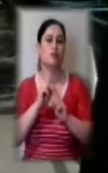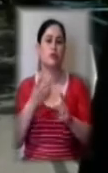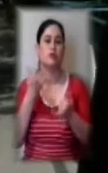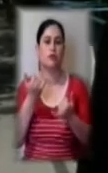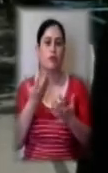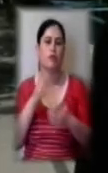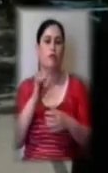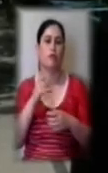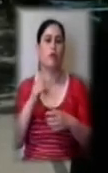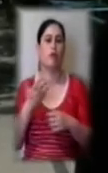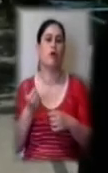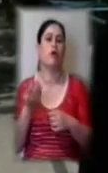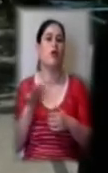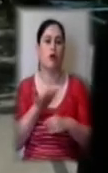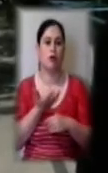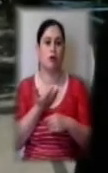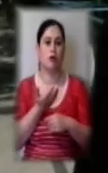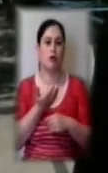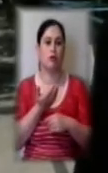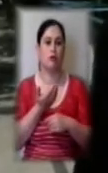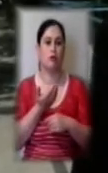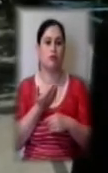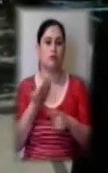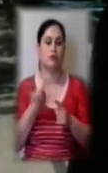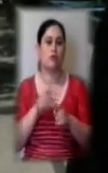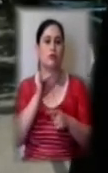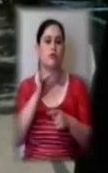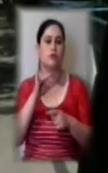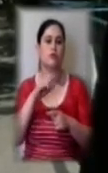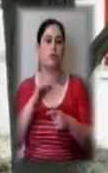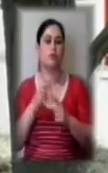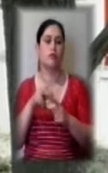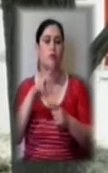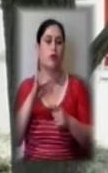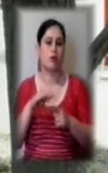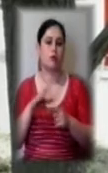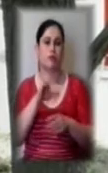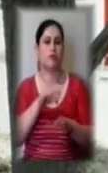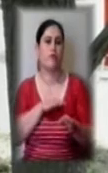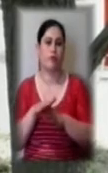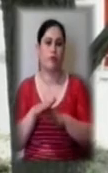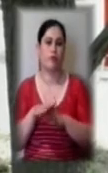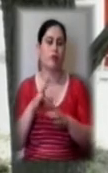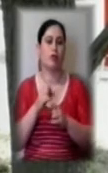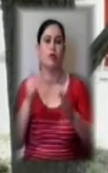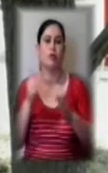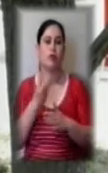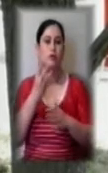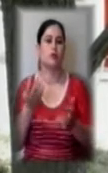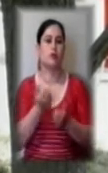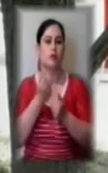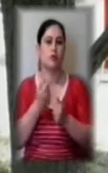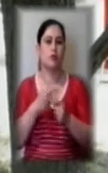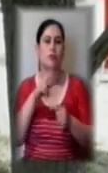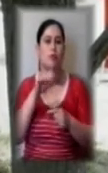висуваються до пляжі, виконані. Не менше трьох рятувальників на рятувальному посту, як ви бачите,